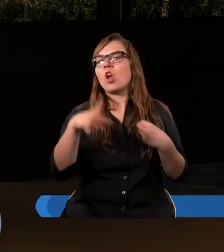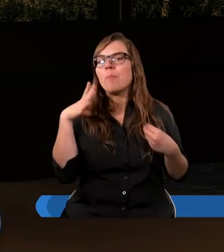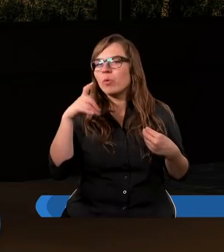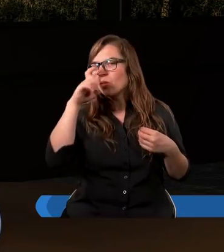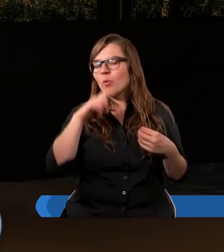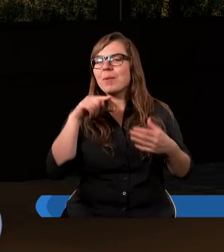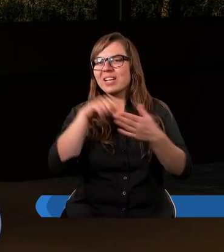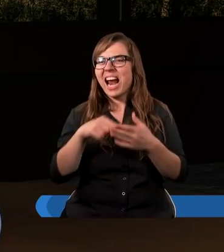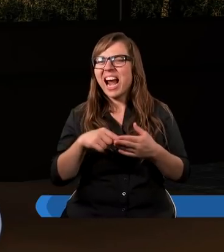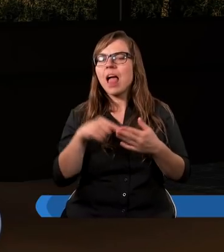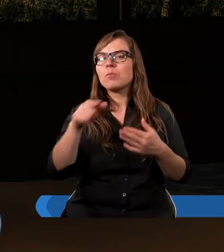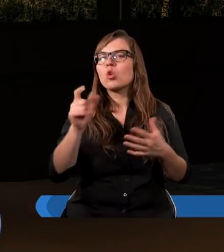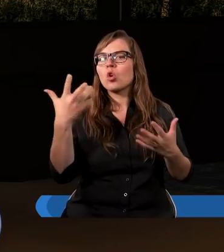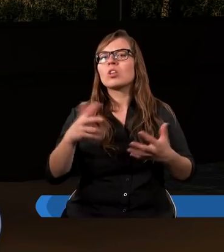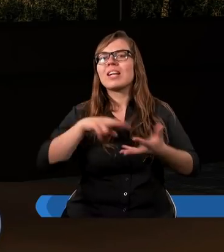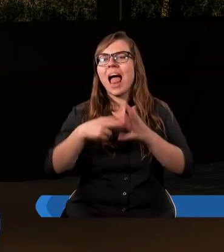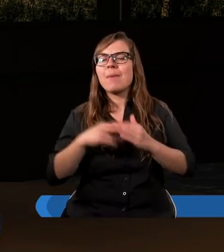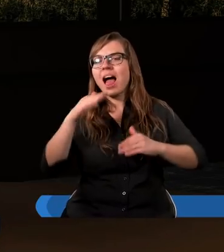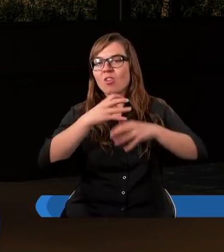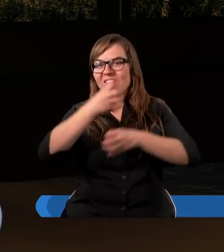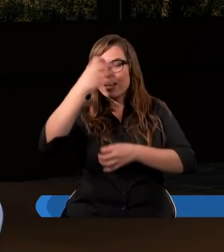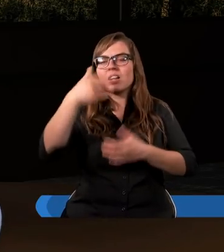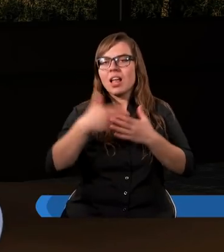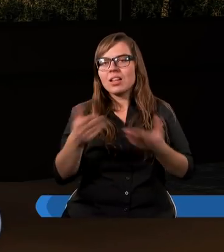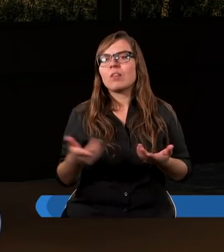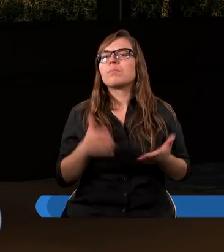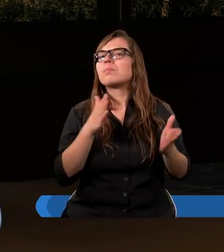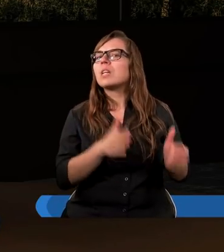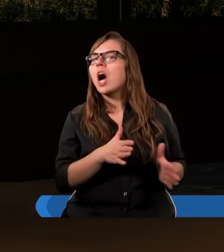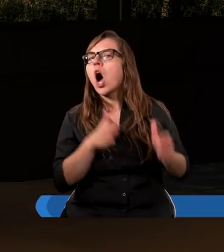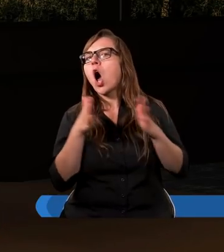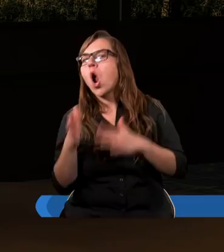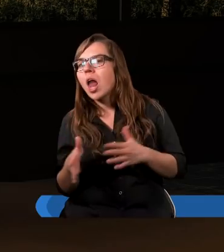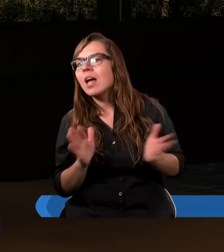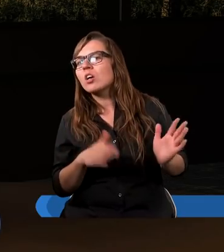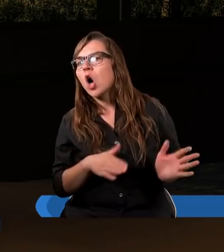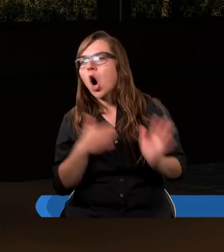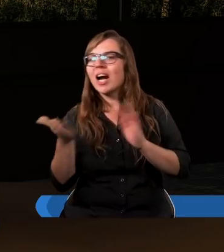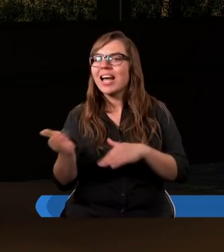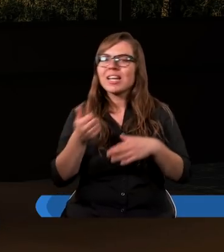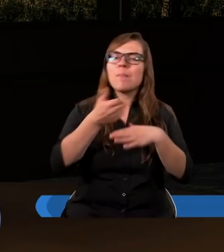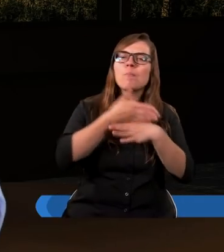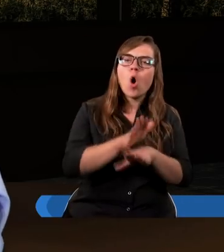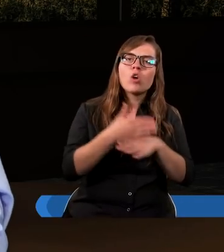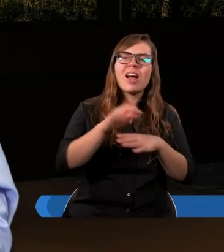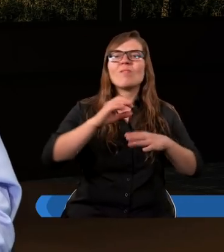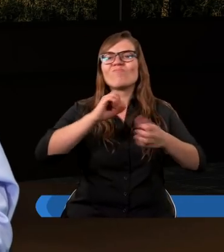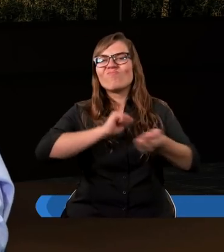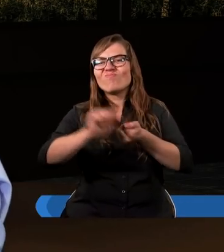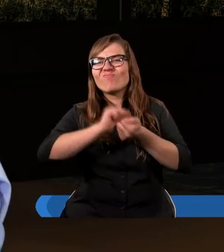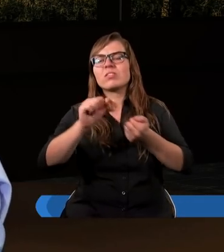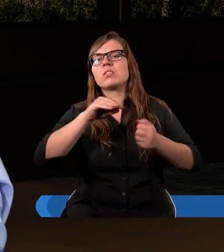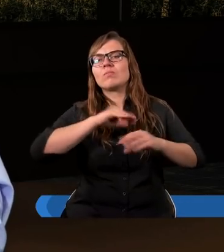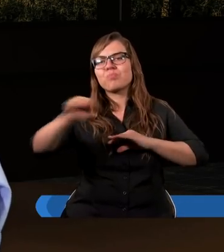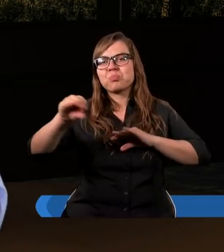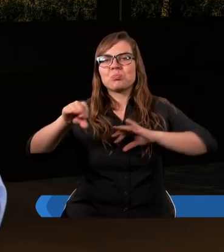celem to, co zaplanowali. Kolejne podziały. No i istnieje to